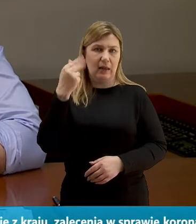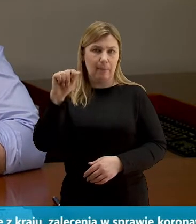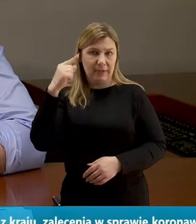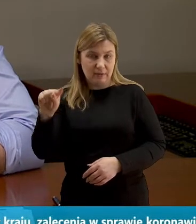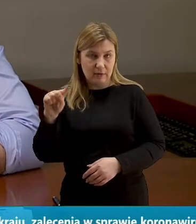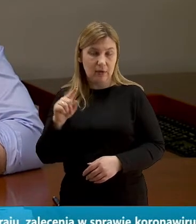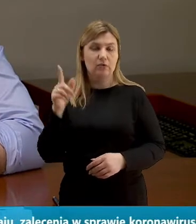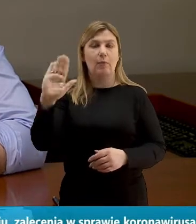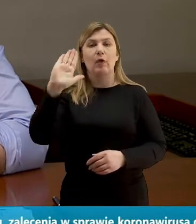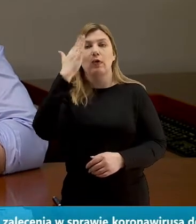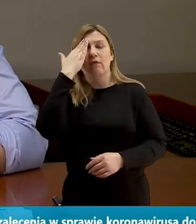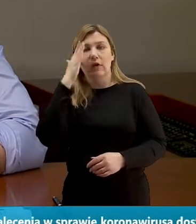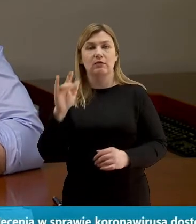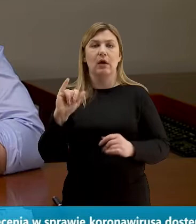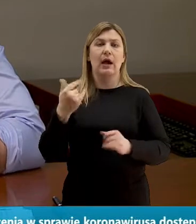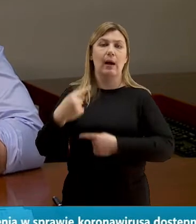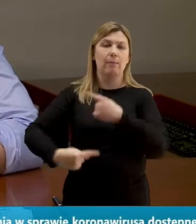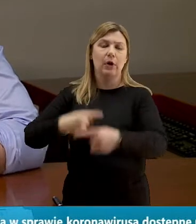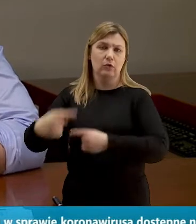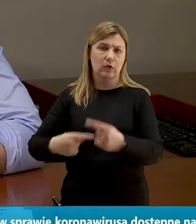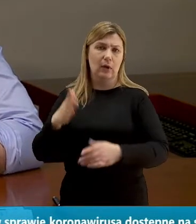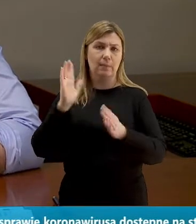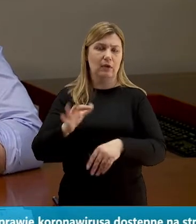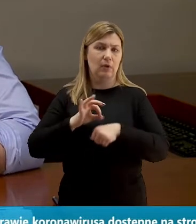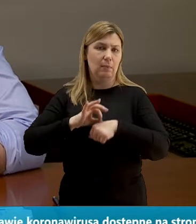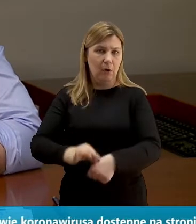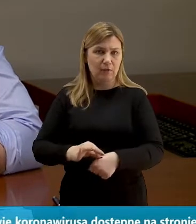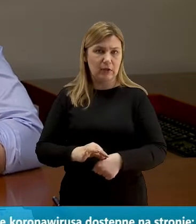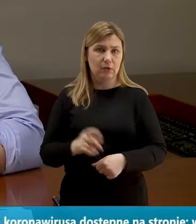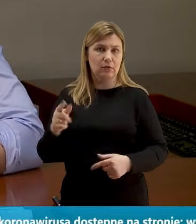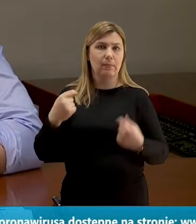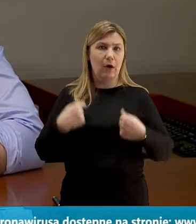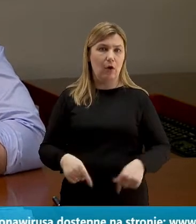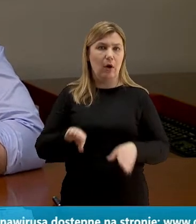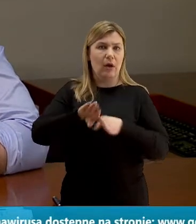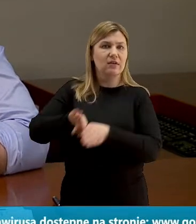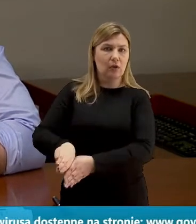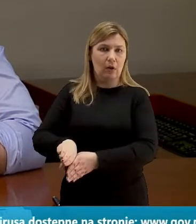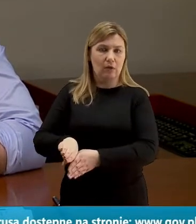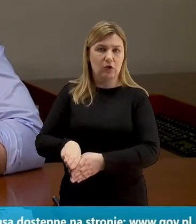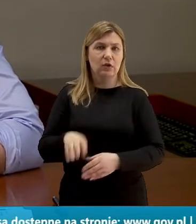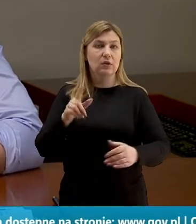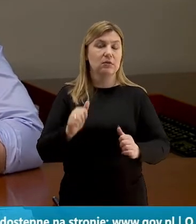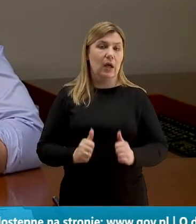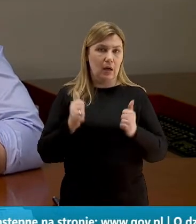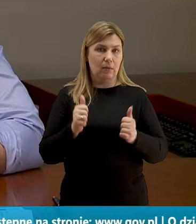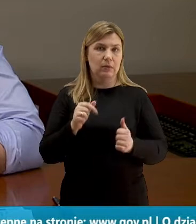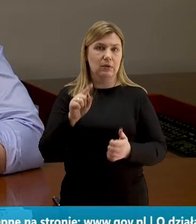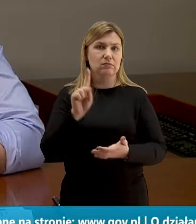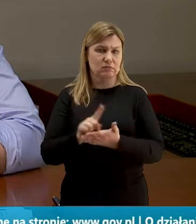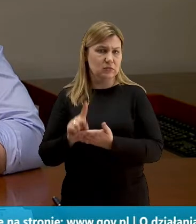dowiedzieć się o procedurze, która będzie wdrożona, aby taką osobę izolować i aby oczywiście skutecznie prowadzić